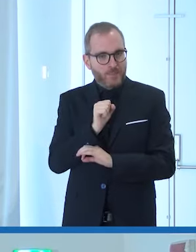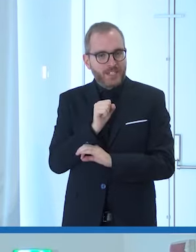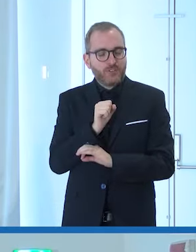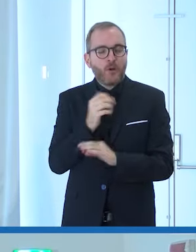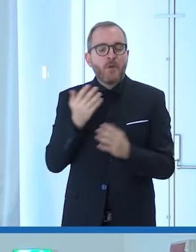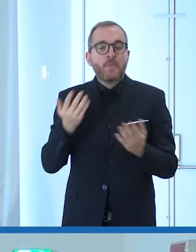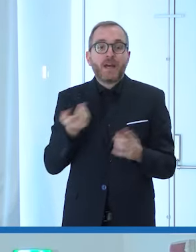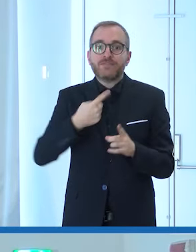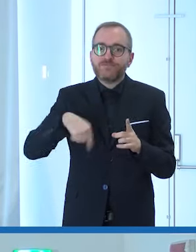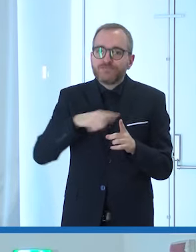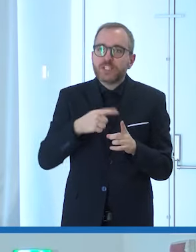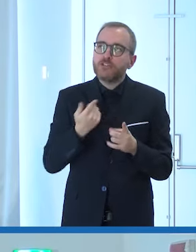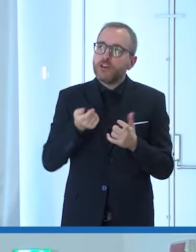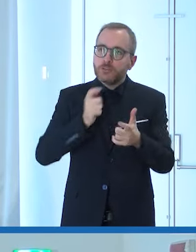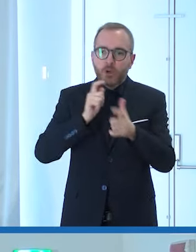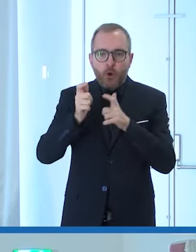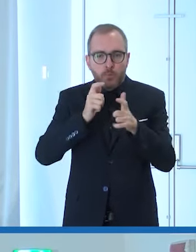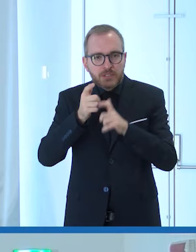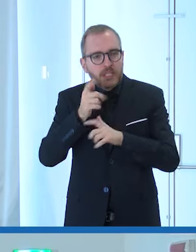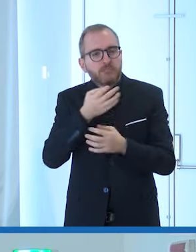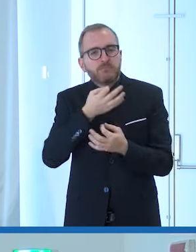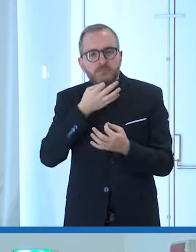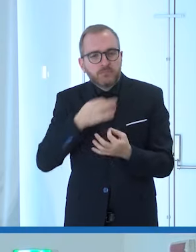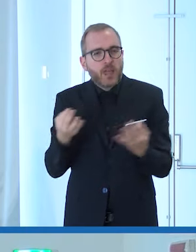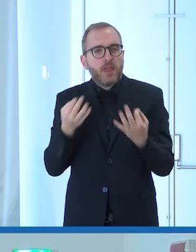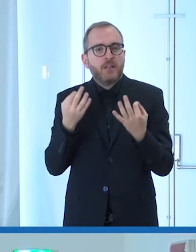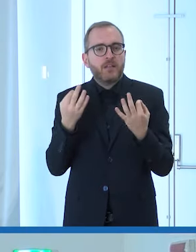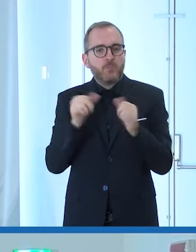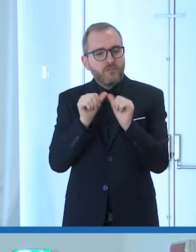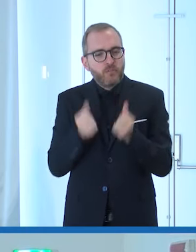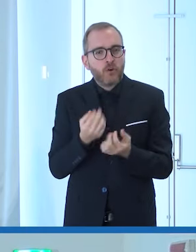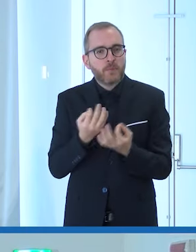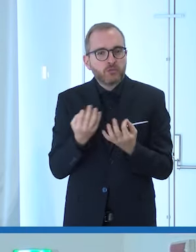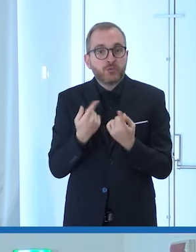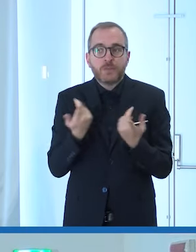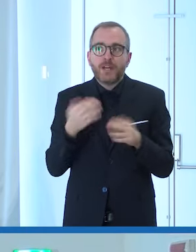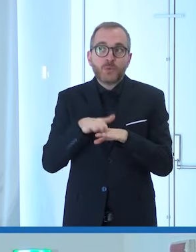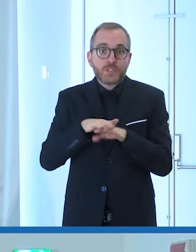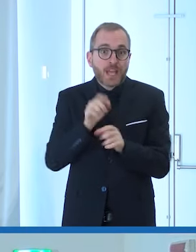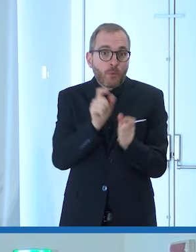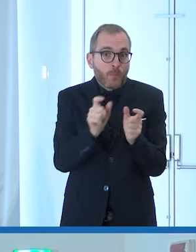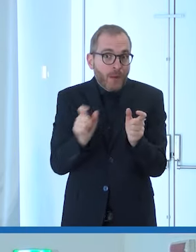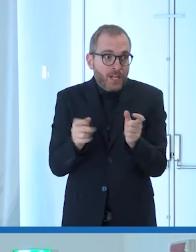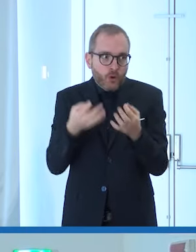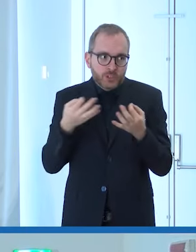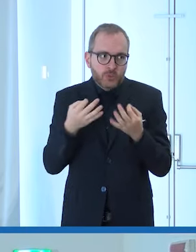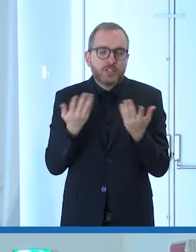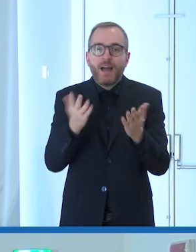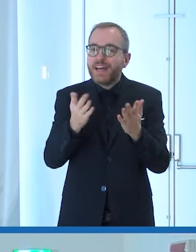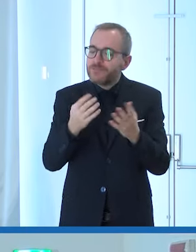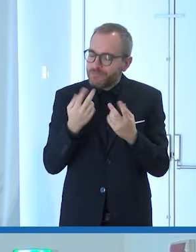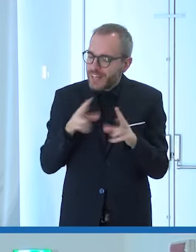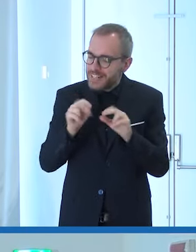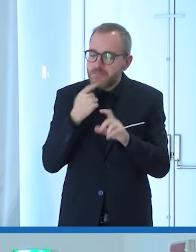se noi riusciamo a comunicare nella maniera giusta utilizzando magari queste parole ma vi ripeto domani